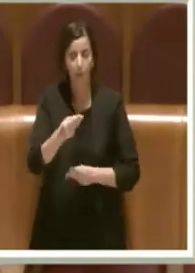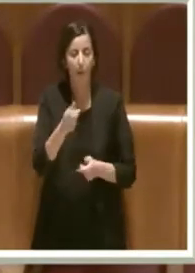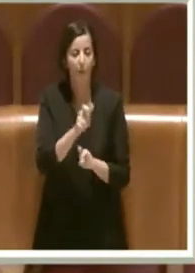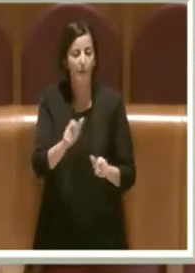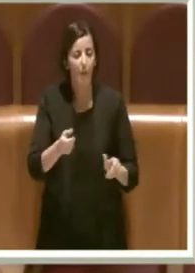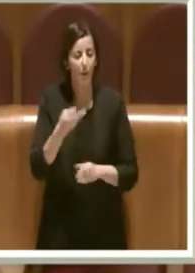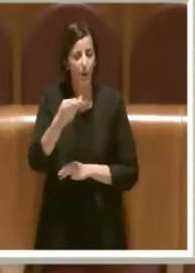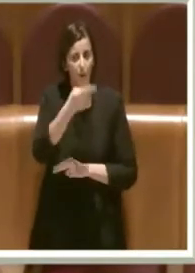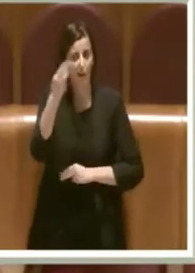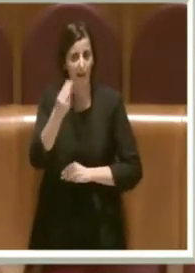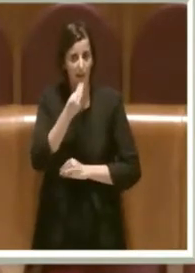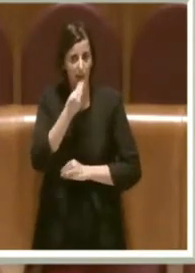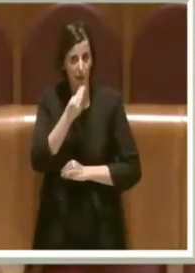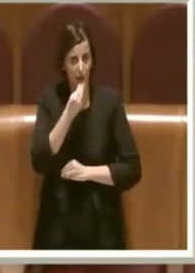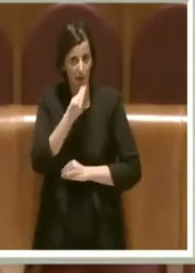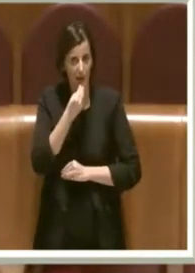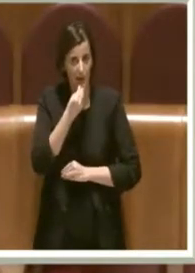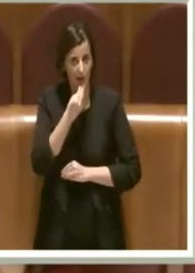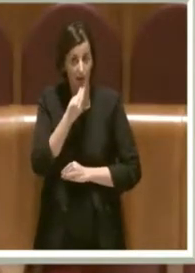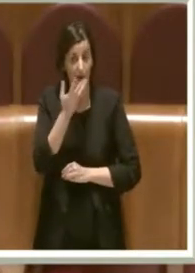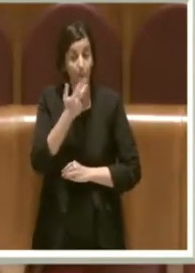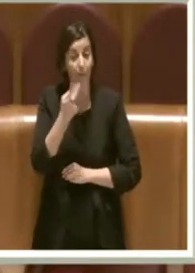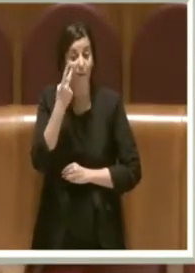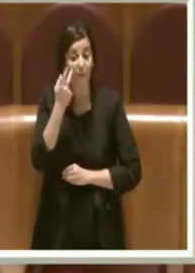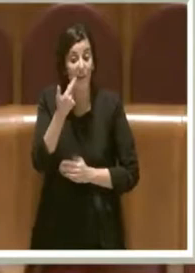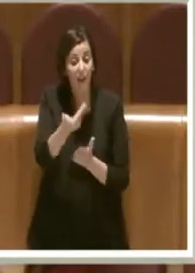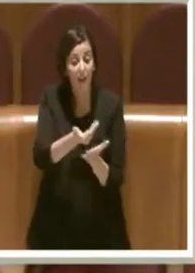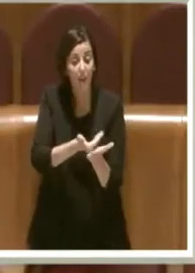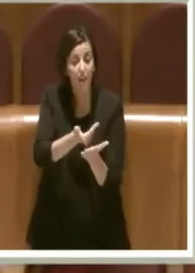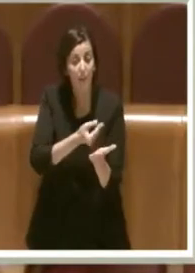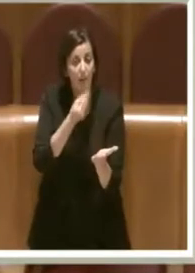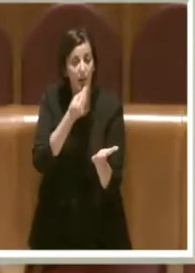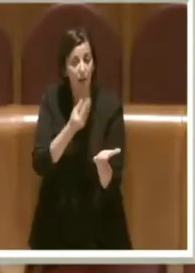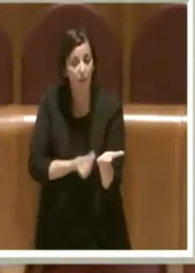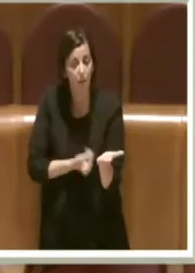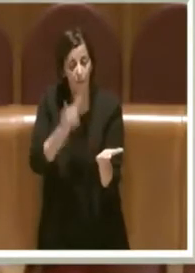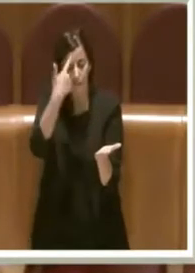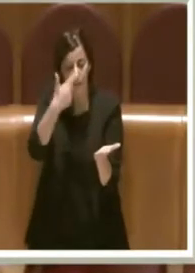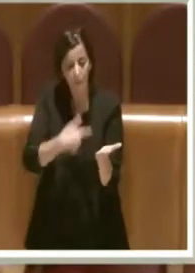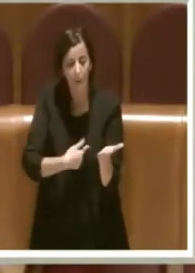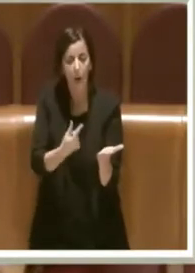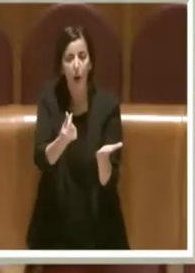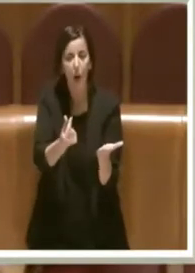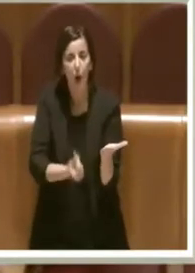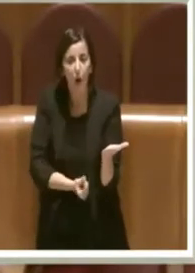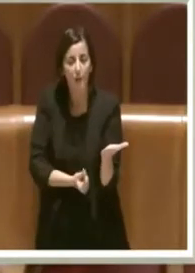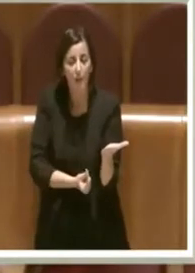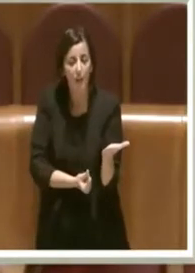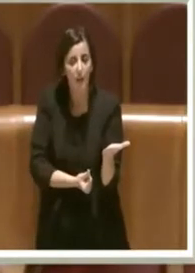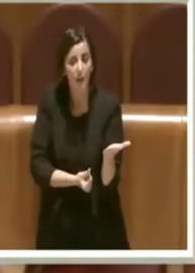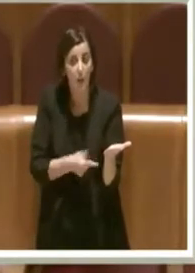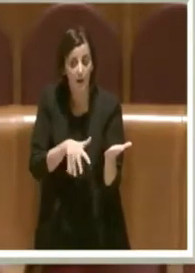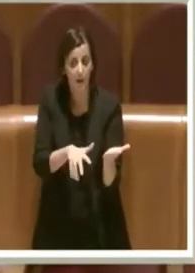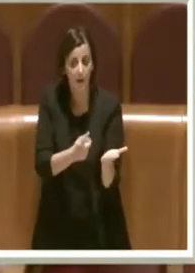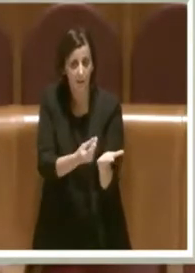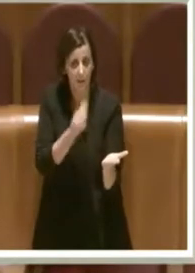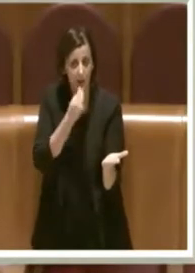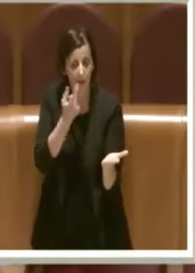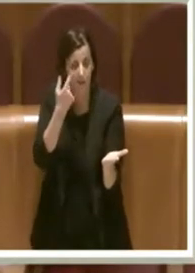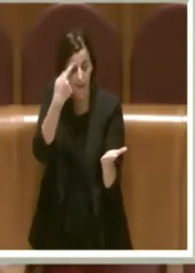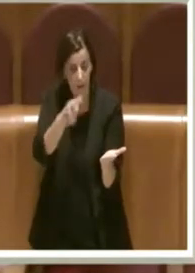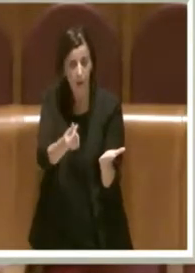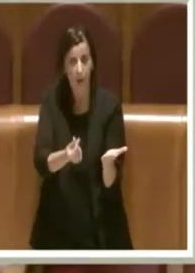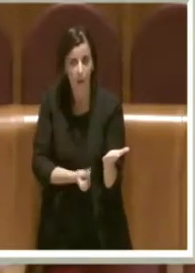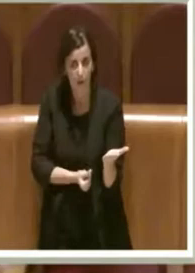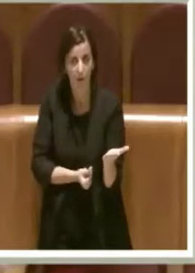signor Sindaco, vuole vedere il menù, vuole sapere quanto costano gli alimenti che va a mangiare. Non vuole